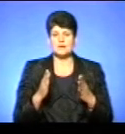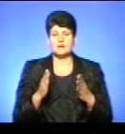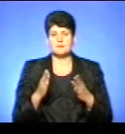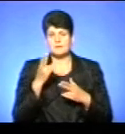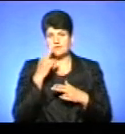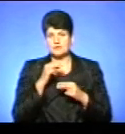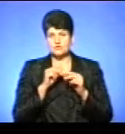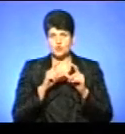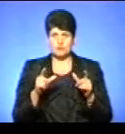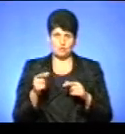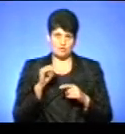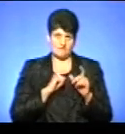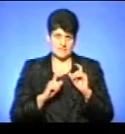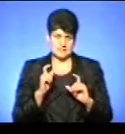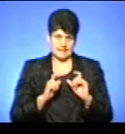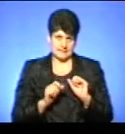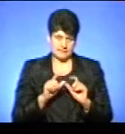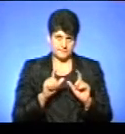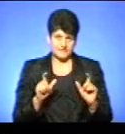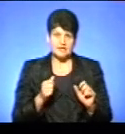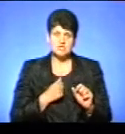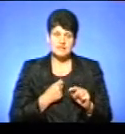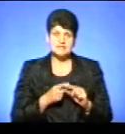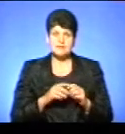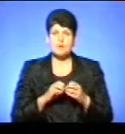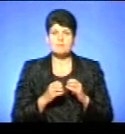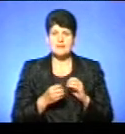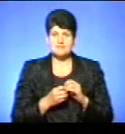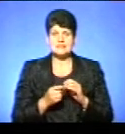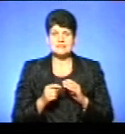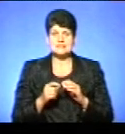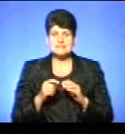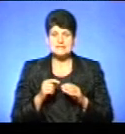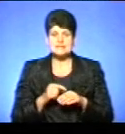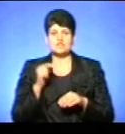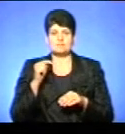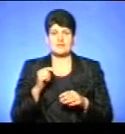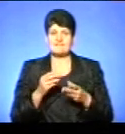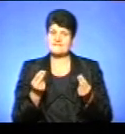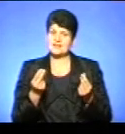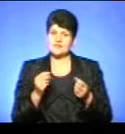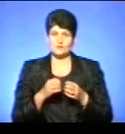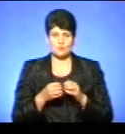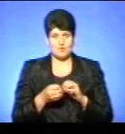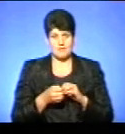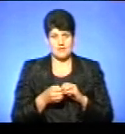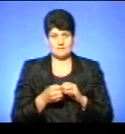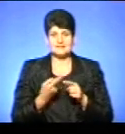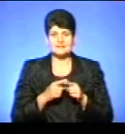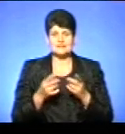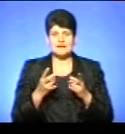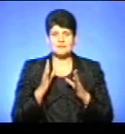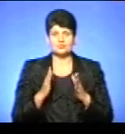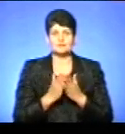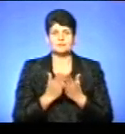школах і університетах? На жаль, ця проблема зачепить і фінансову проблему, тому що треба буде